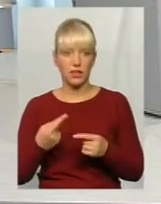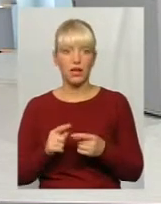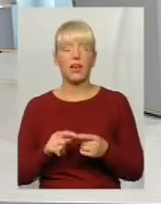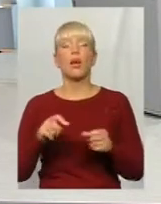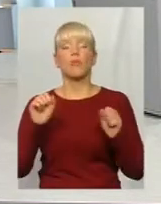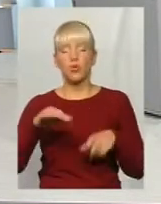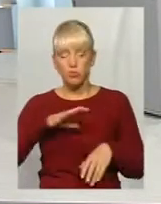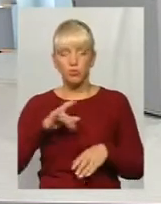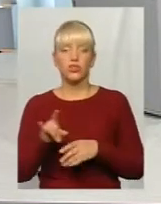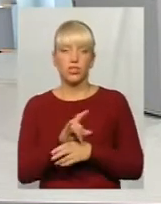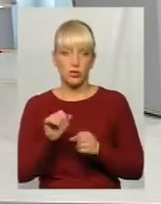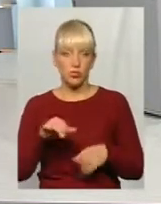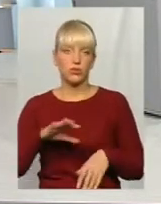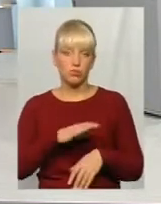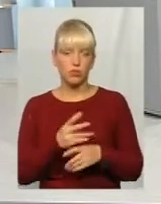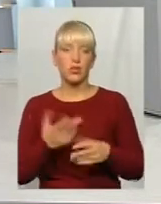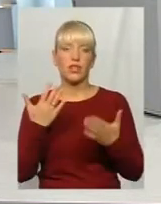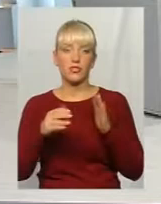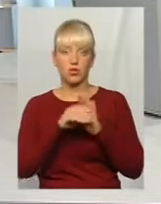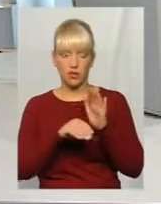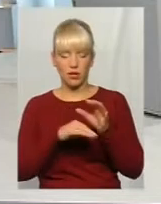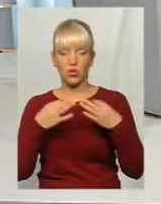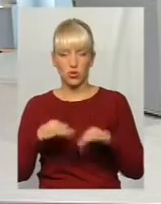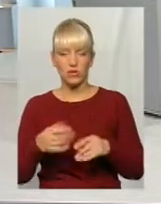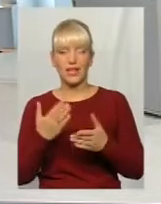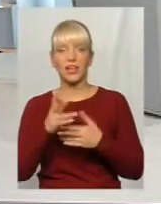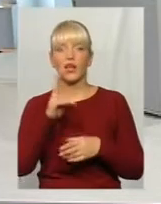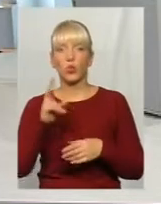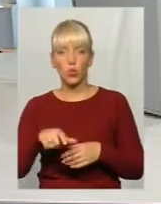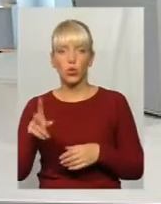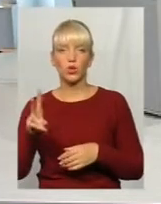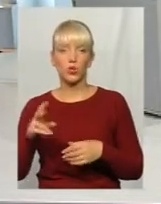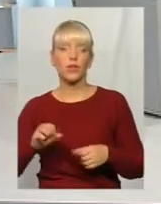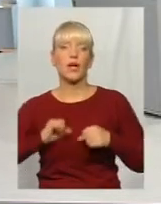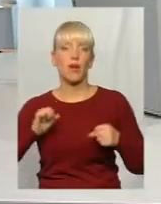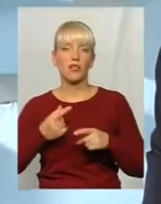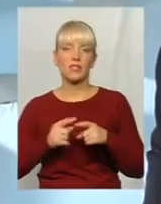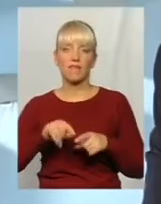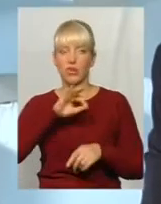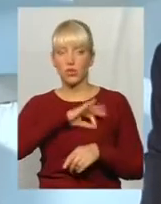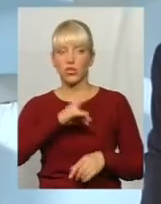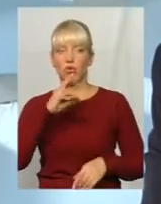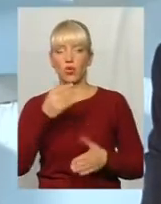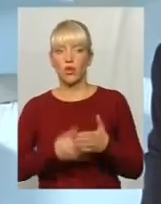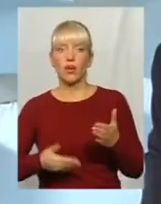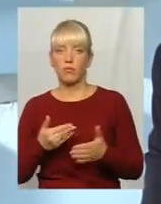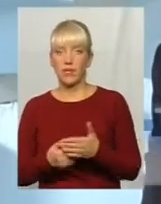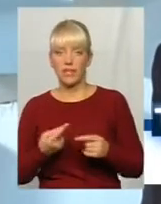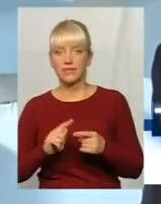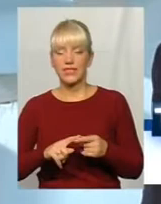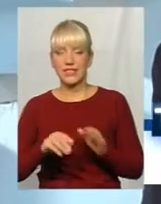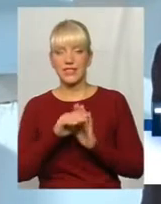є люди, які там всіляким методом намагаються це використати. Але, ну, наприклад, ці самі системи